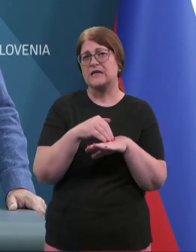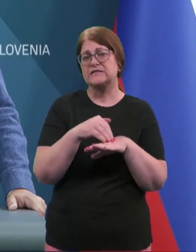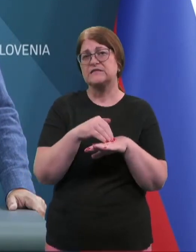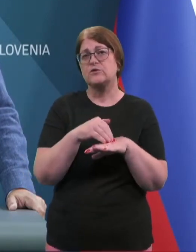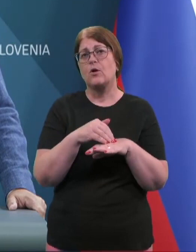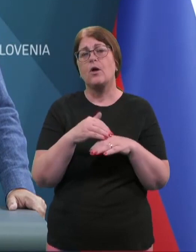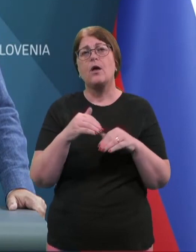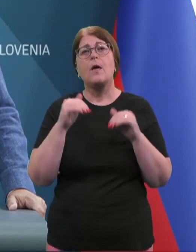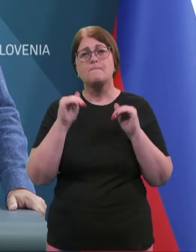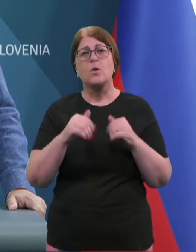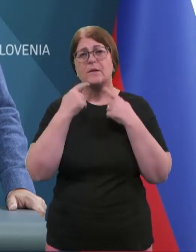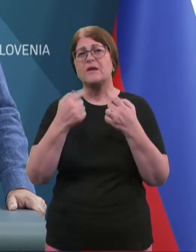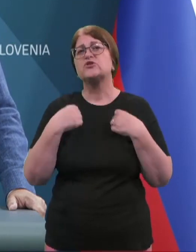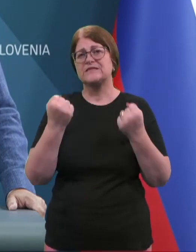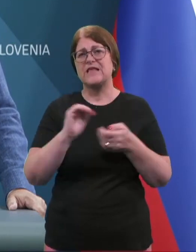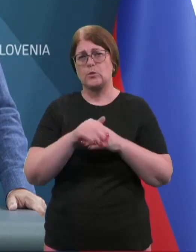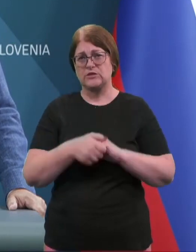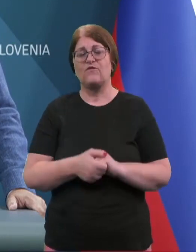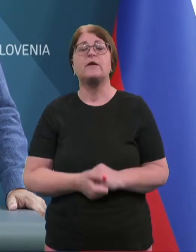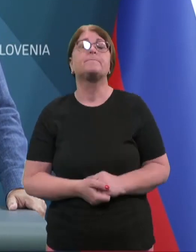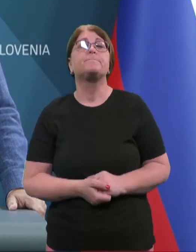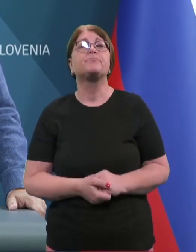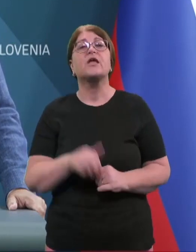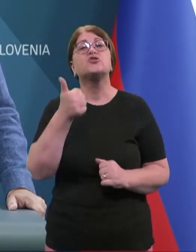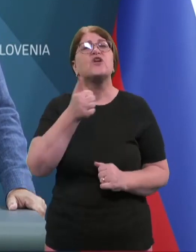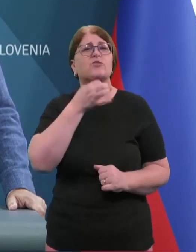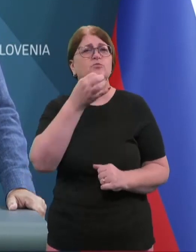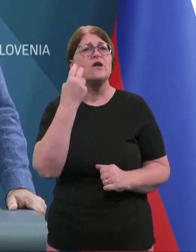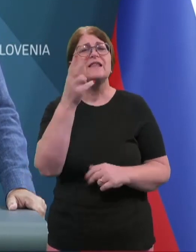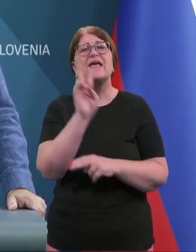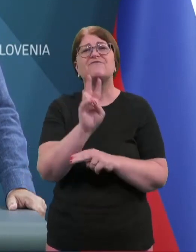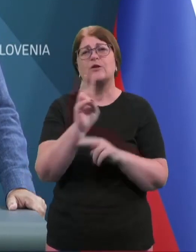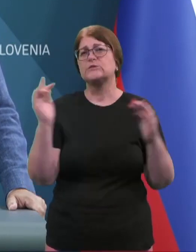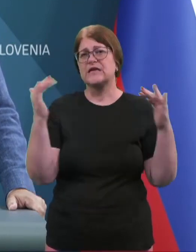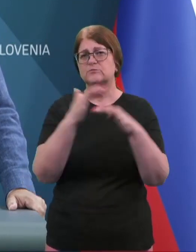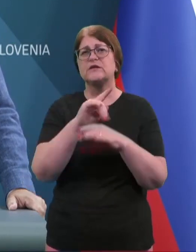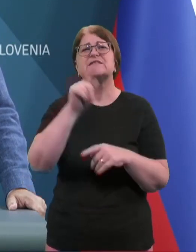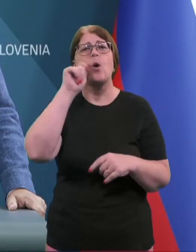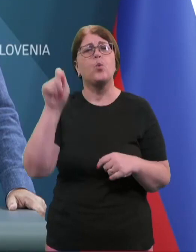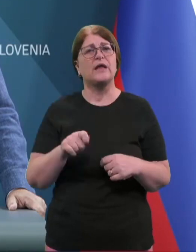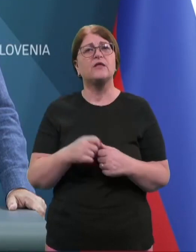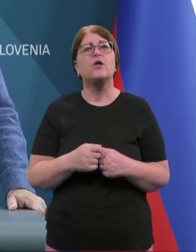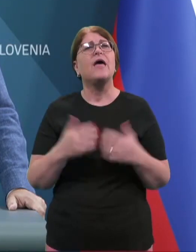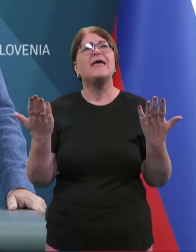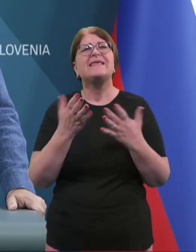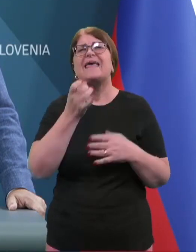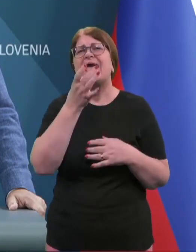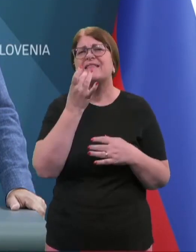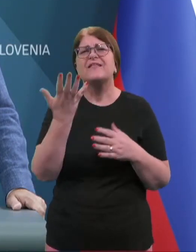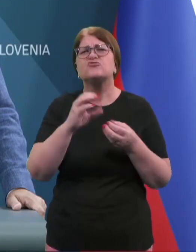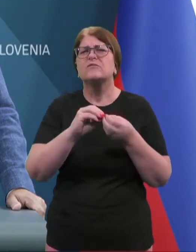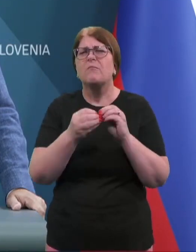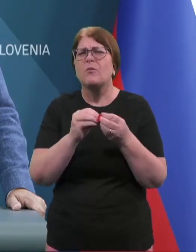moram reči, da sem zelo zadovoljen. Pa še podprašanje glede varnostnega sporazuma z Ukrajino, ki je natančno se